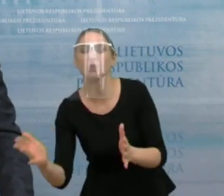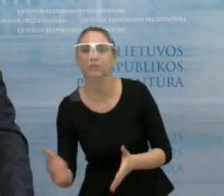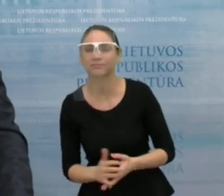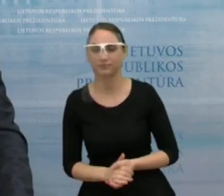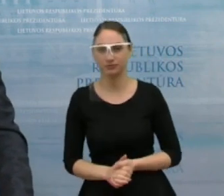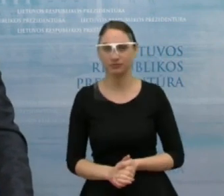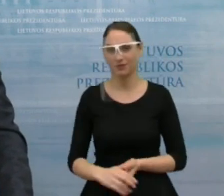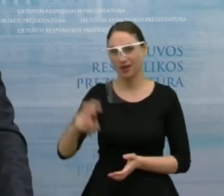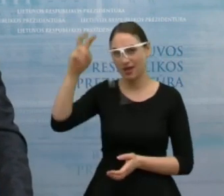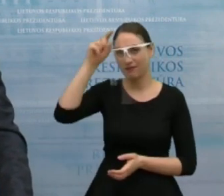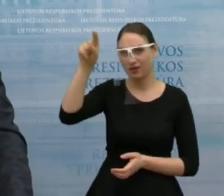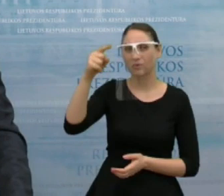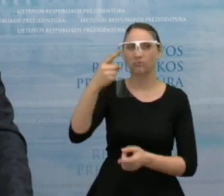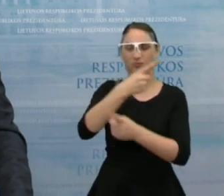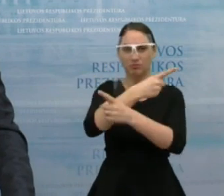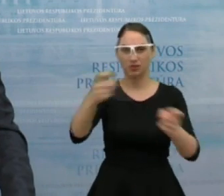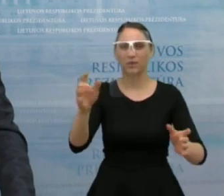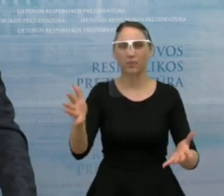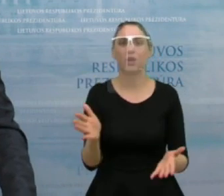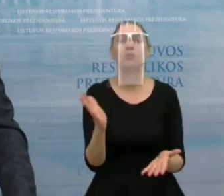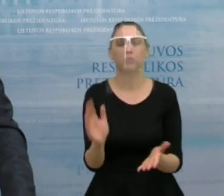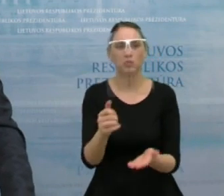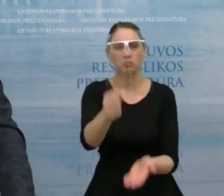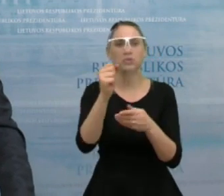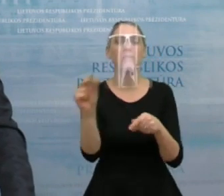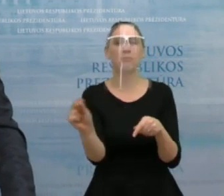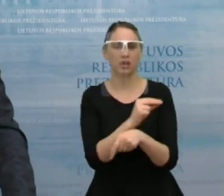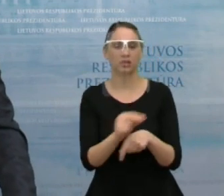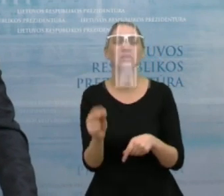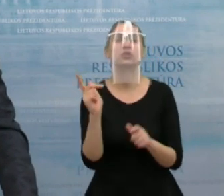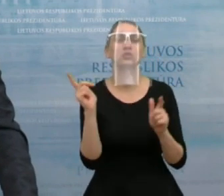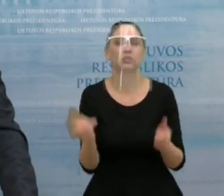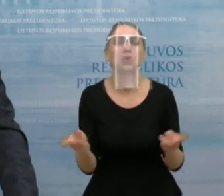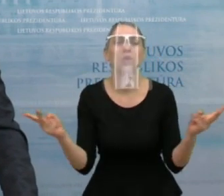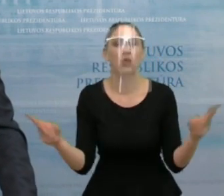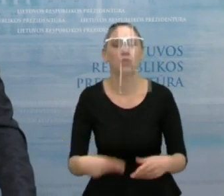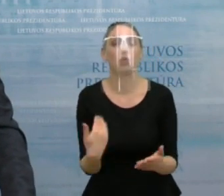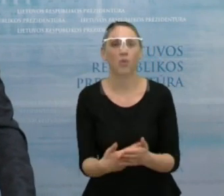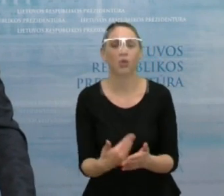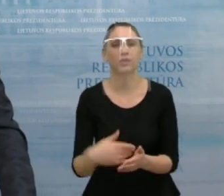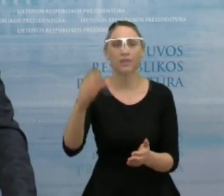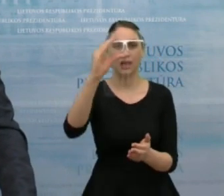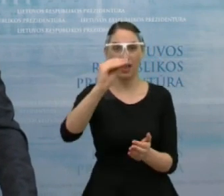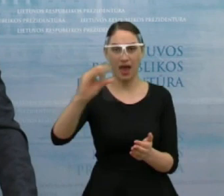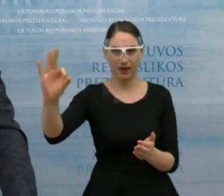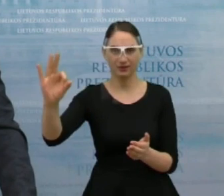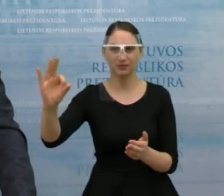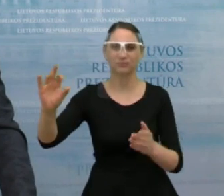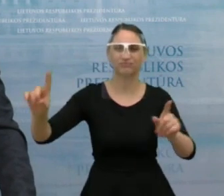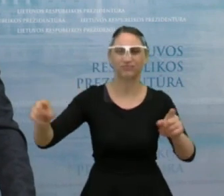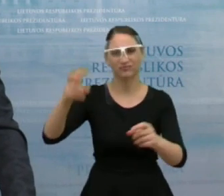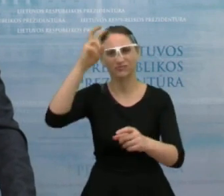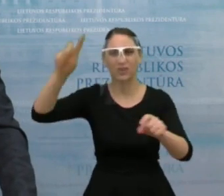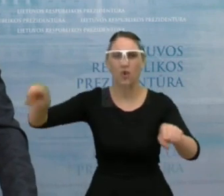kad biudžetas bus tikslinamas vien dėl to fakto, kad Europinės lėšos, Europos atsigavimo fondo